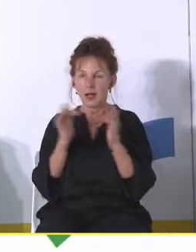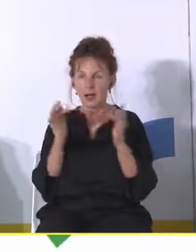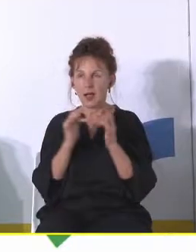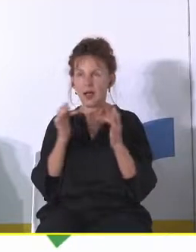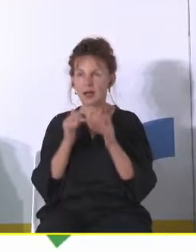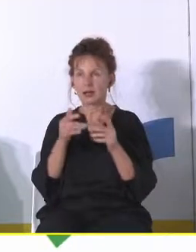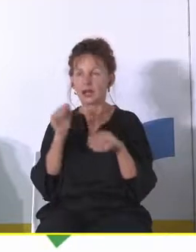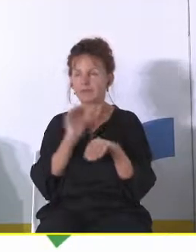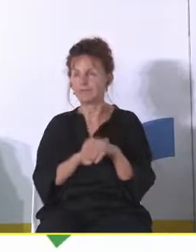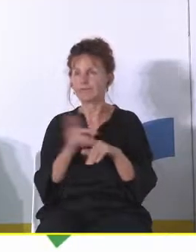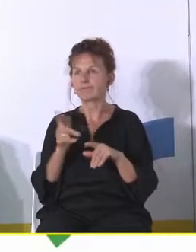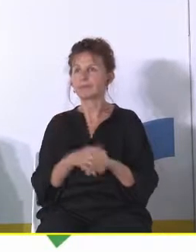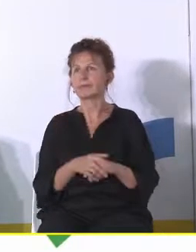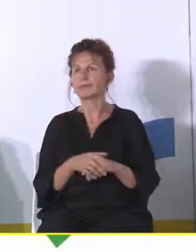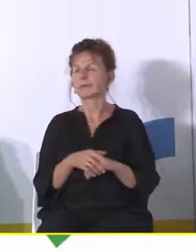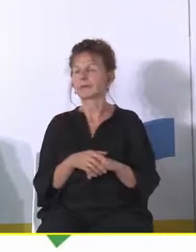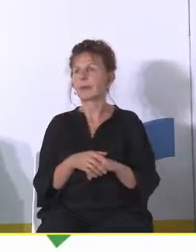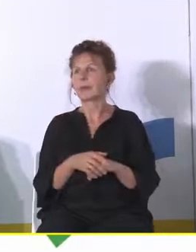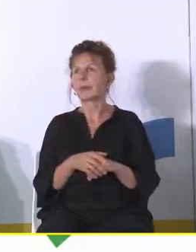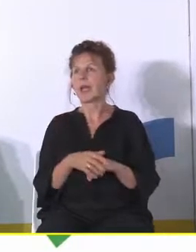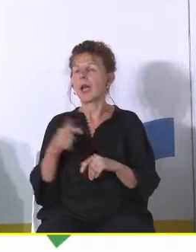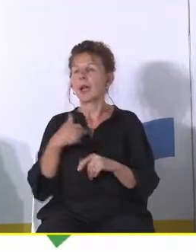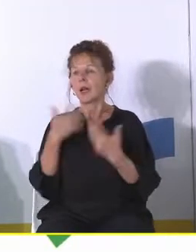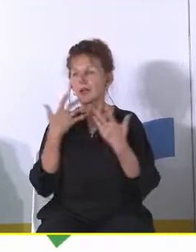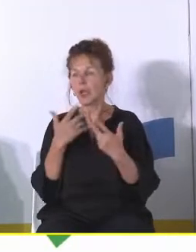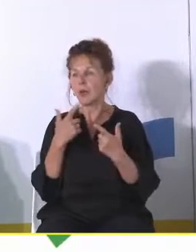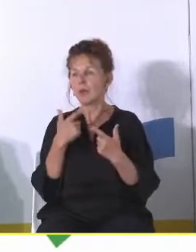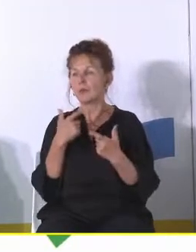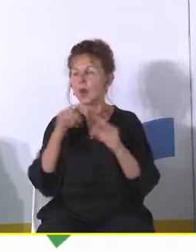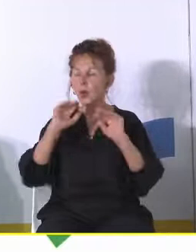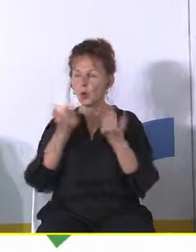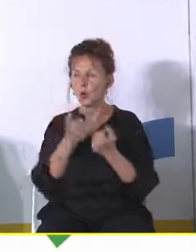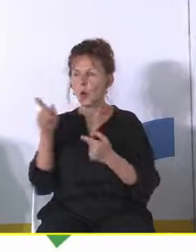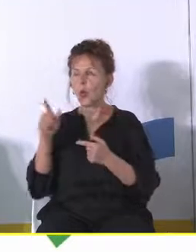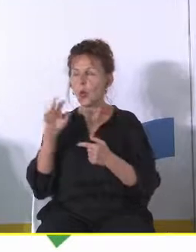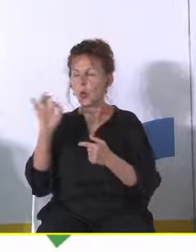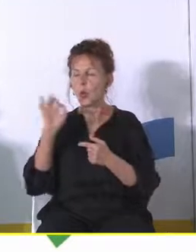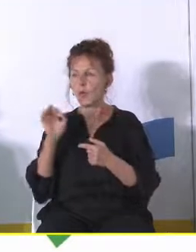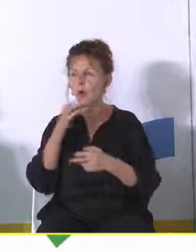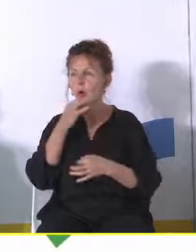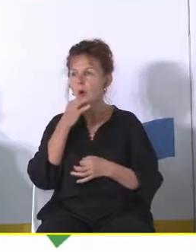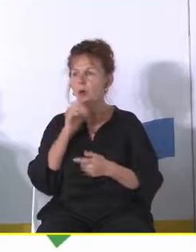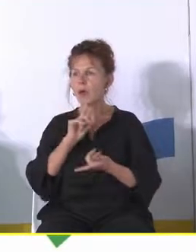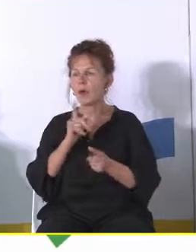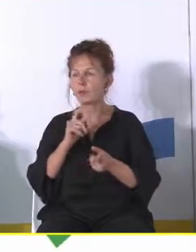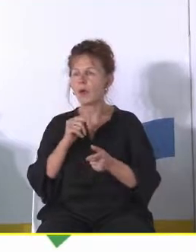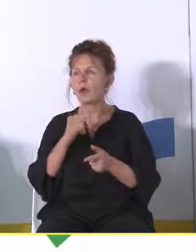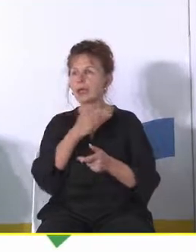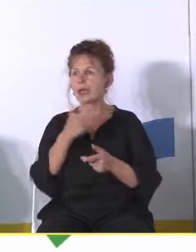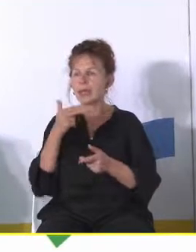zgodzić dziękujemy za ten głos Ja chciałam też skomentować krótko ten Pana głos na temat cen nieruchomości